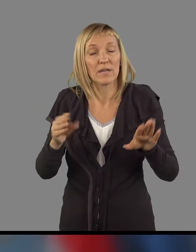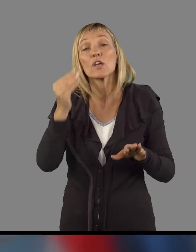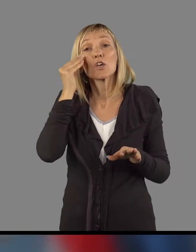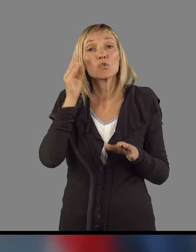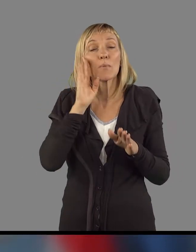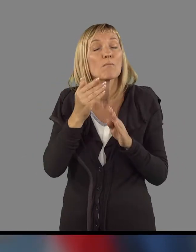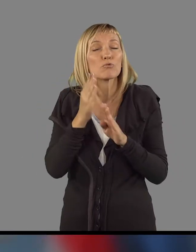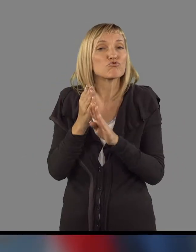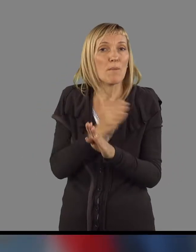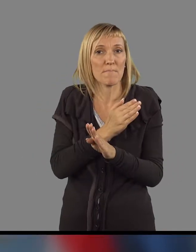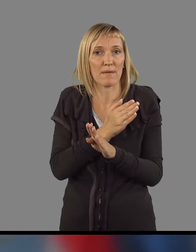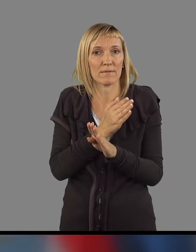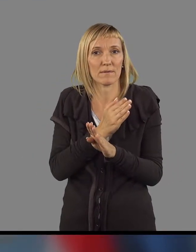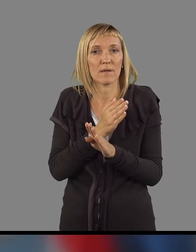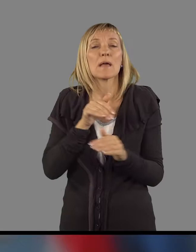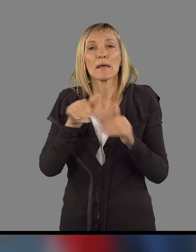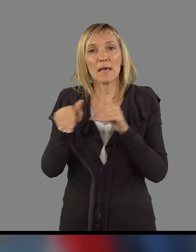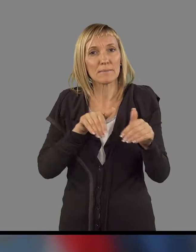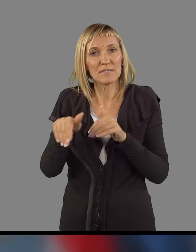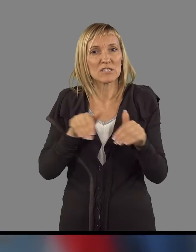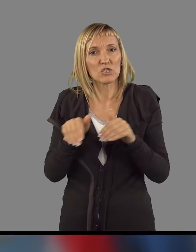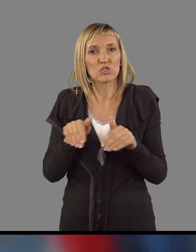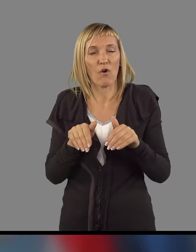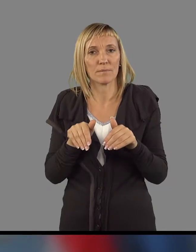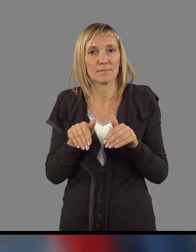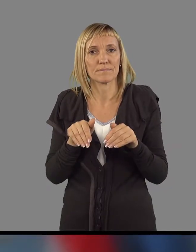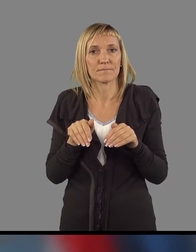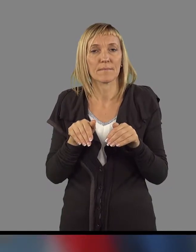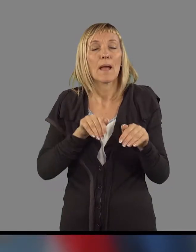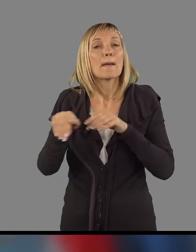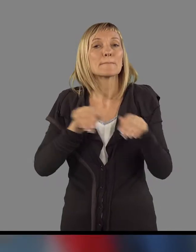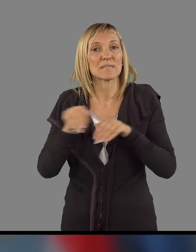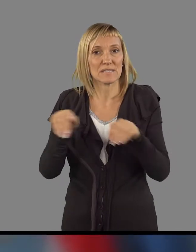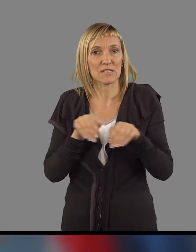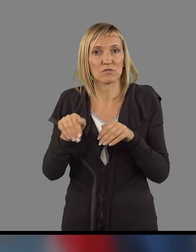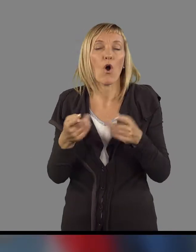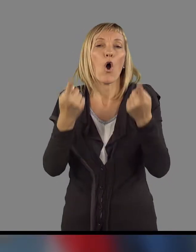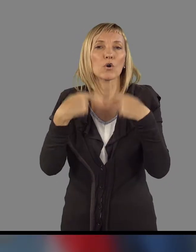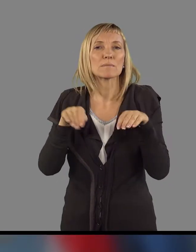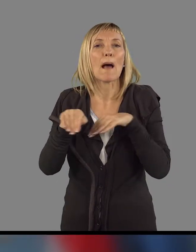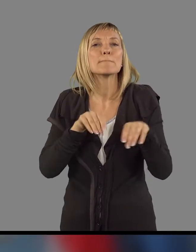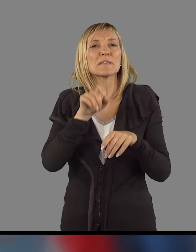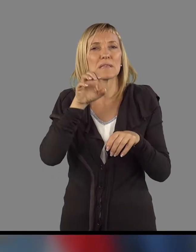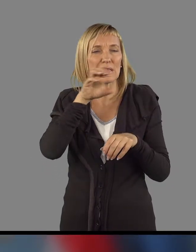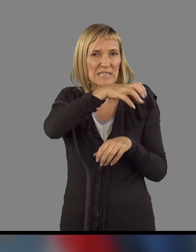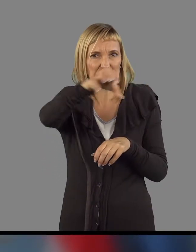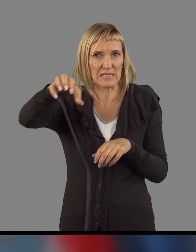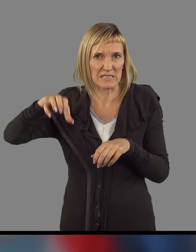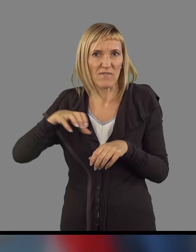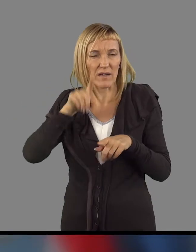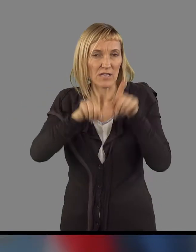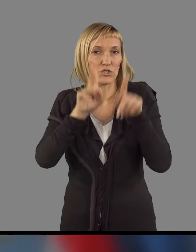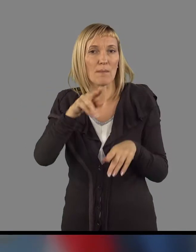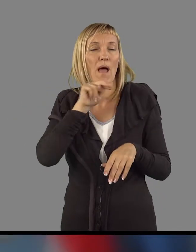upam, da bo to čim prej. Sej, ministrstvo oziroma ministrstva imajo to nalogo